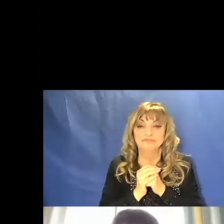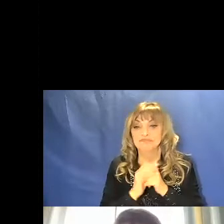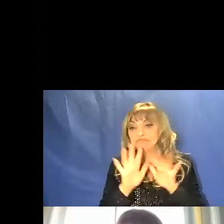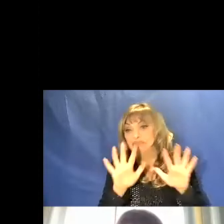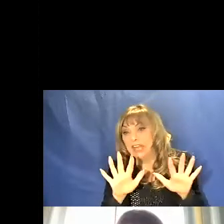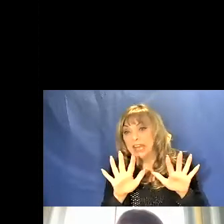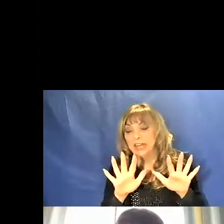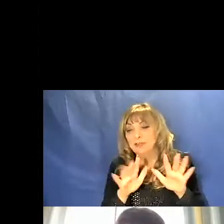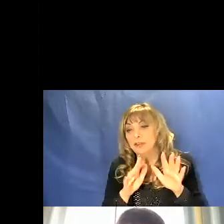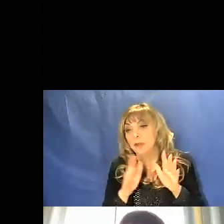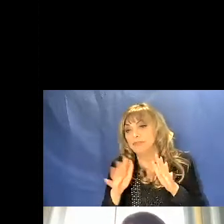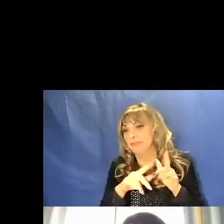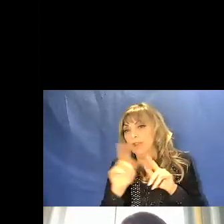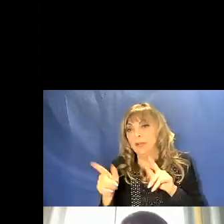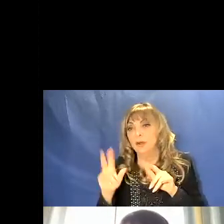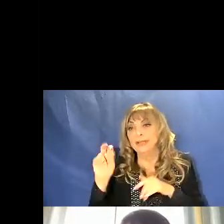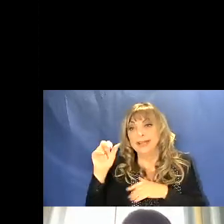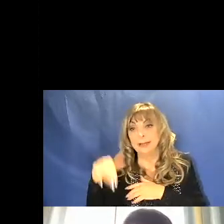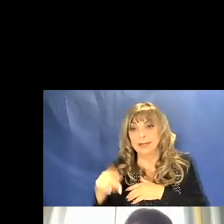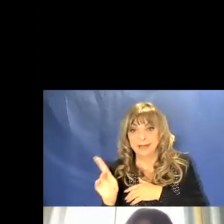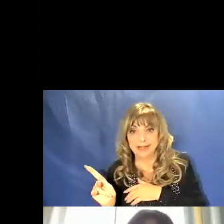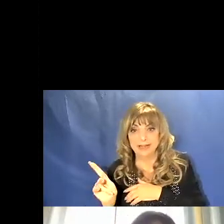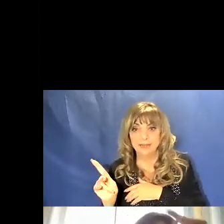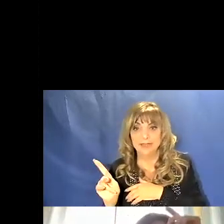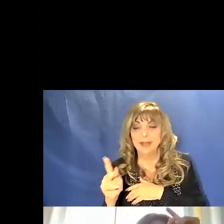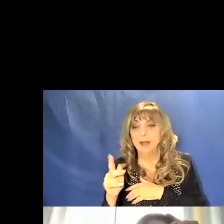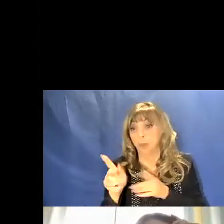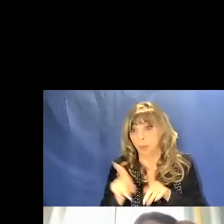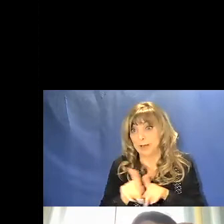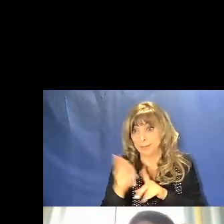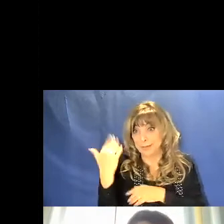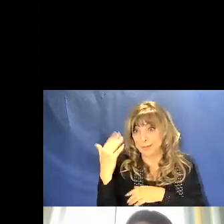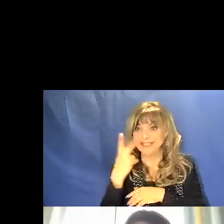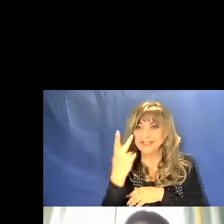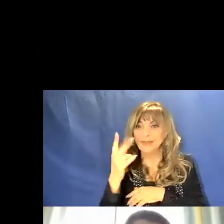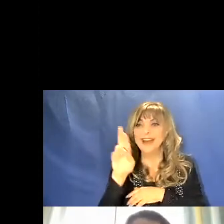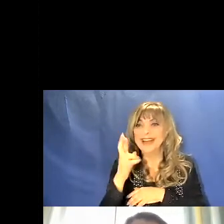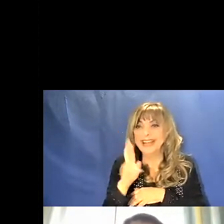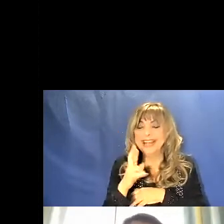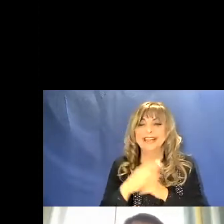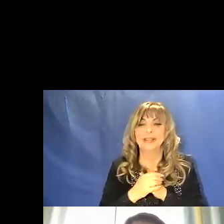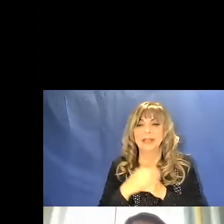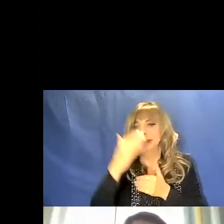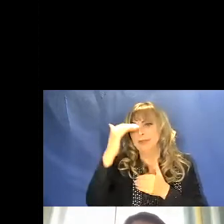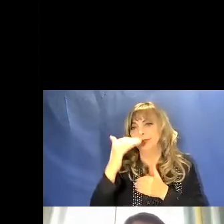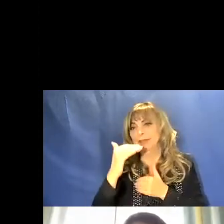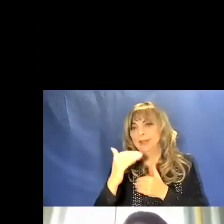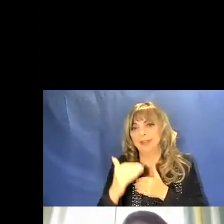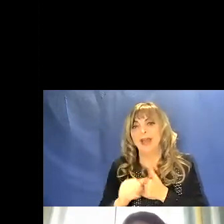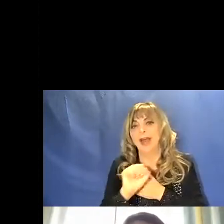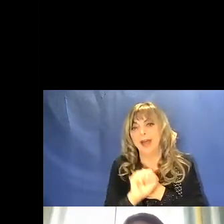.000 e i 30.000 K, Kelvin, tipo Riegel, e così via A,